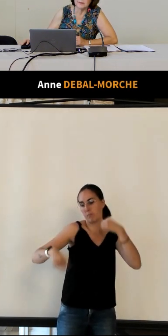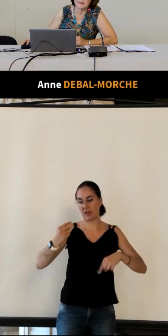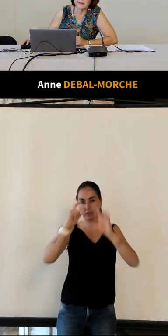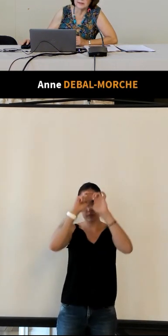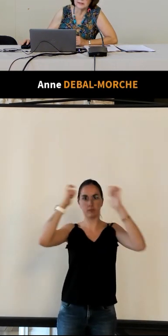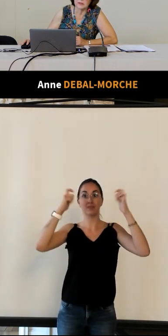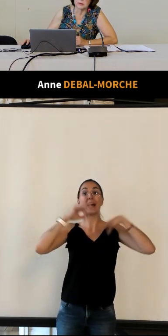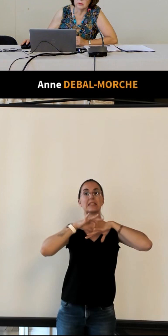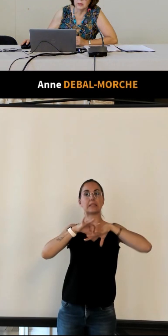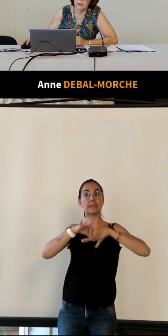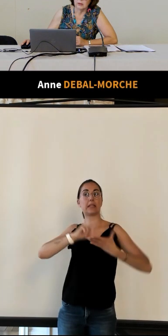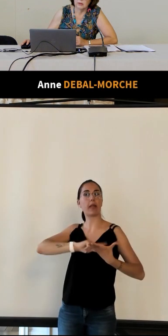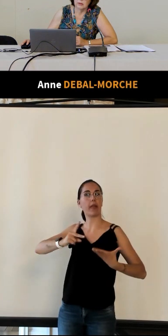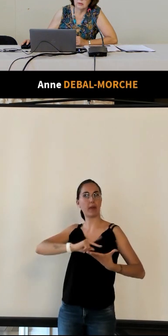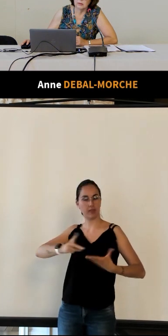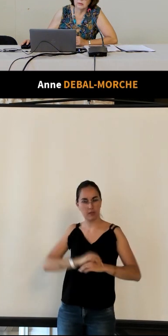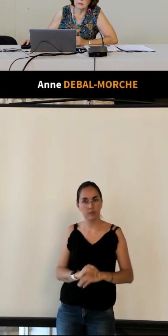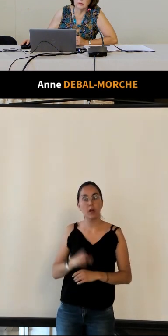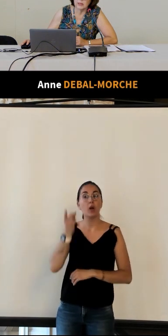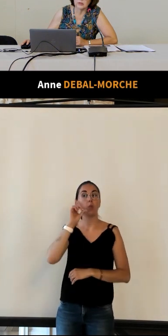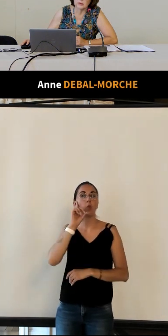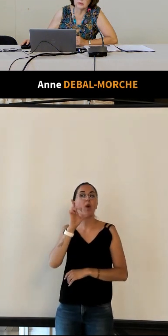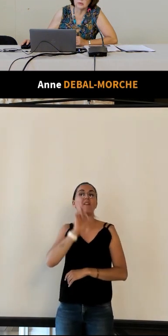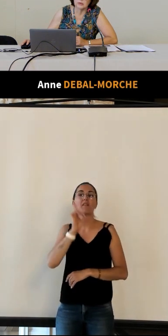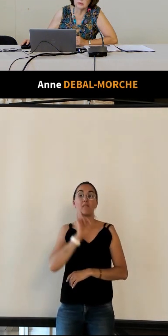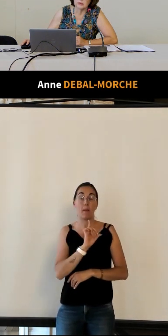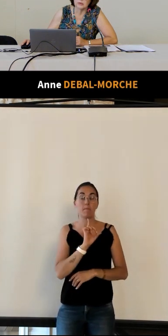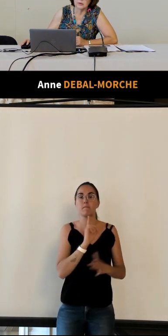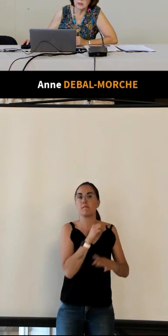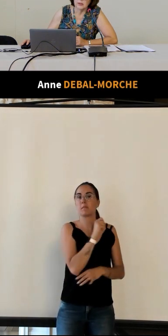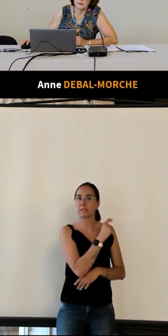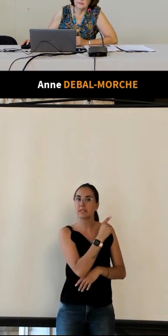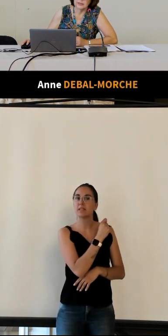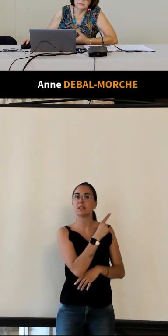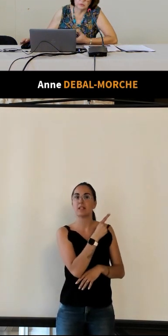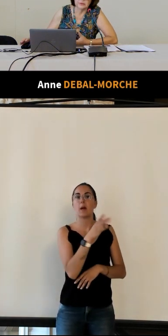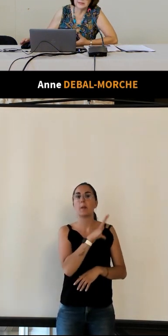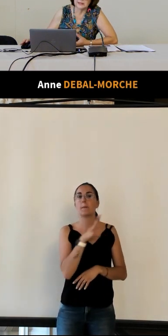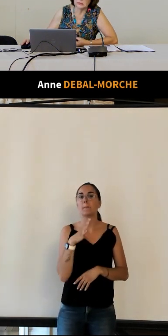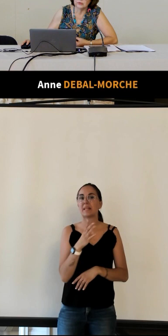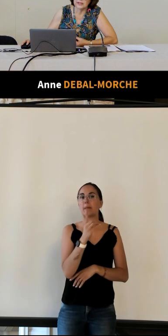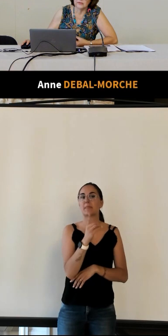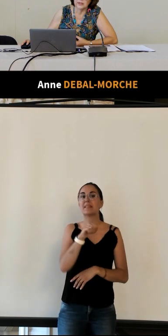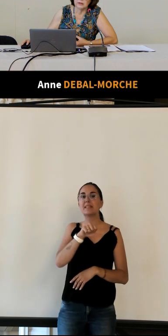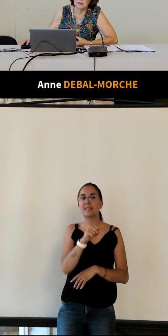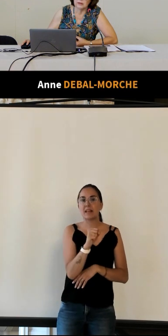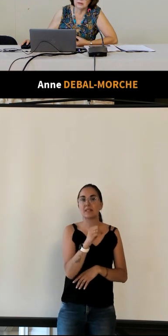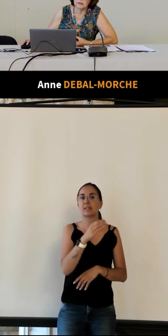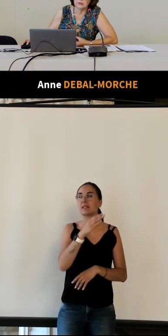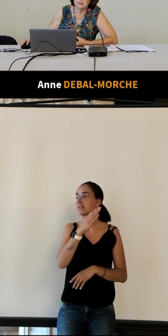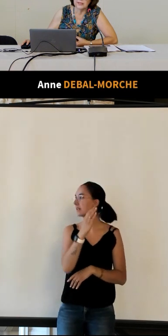Bernadette Dask que j'ai la chance que je connaissais quand je suis arrivée